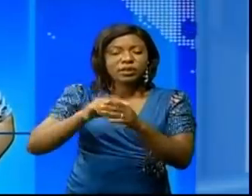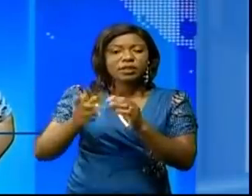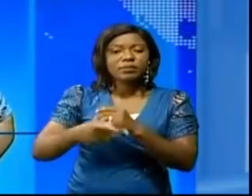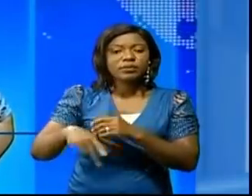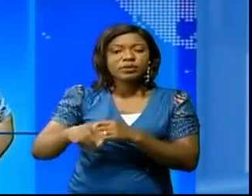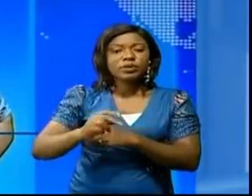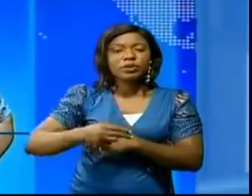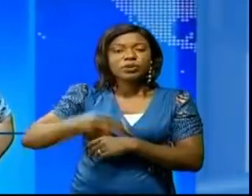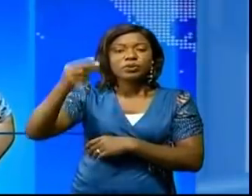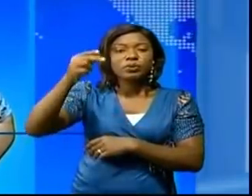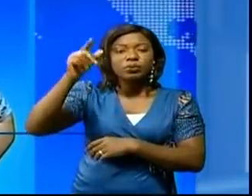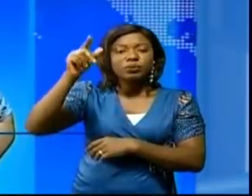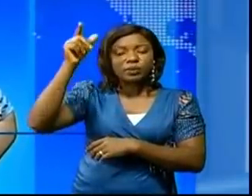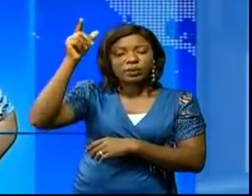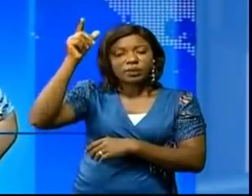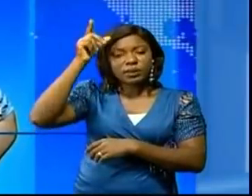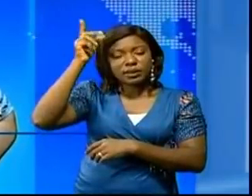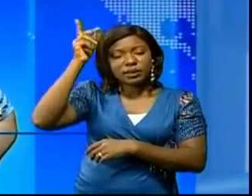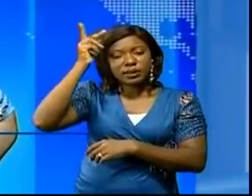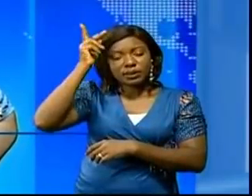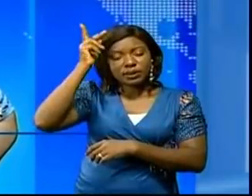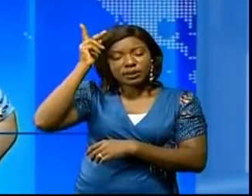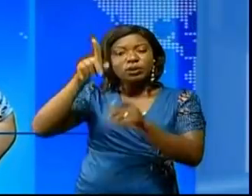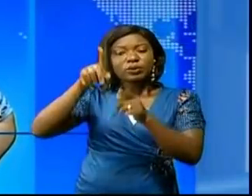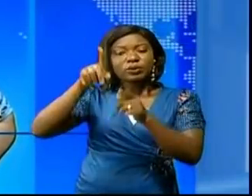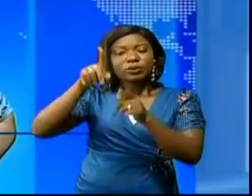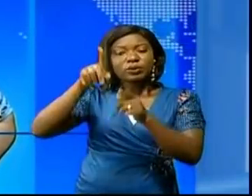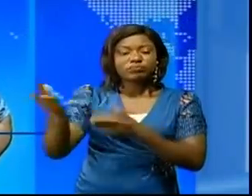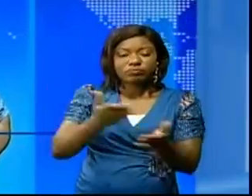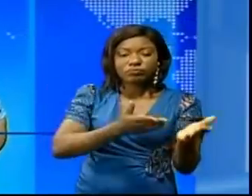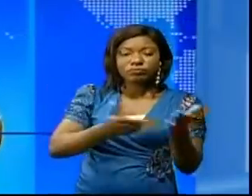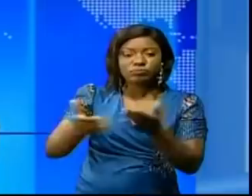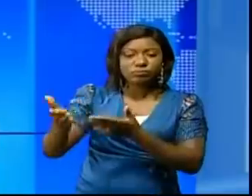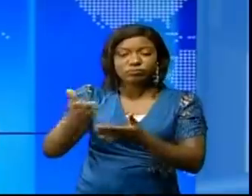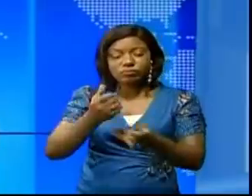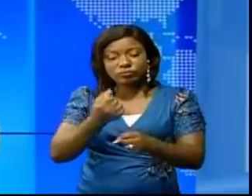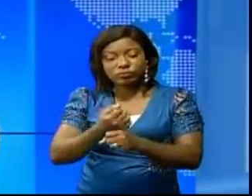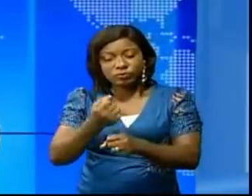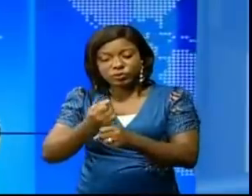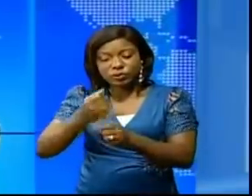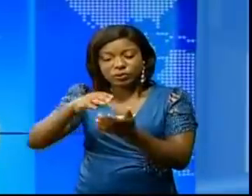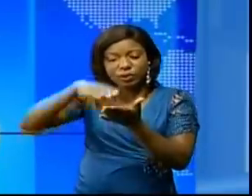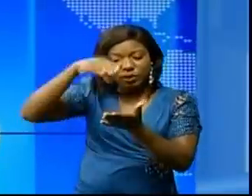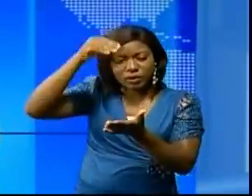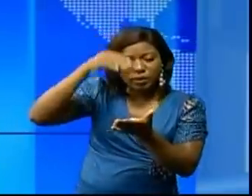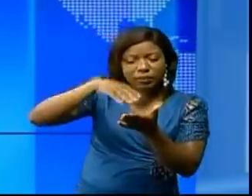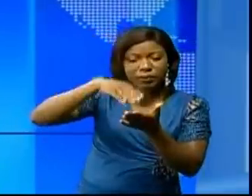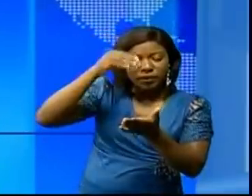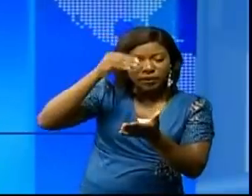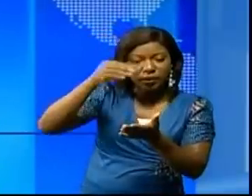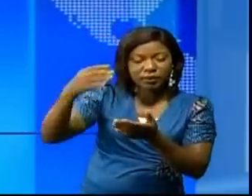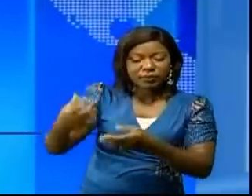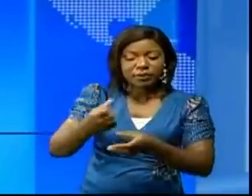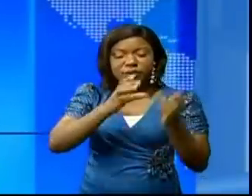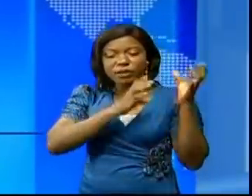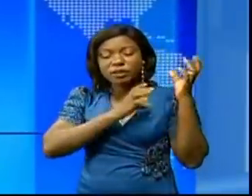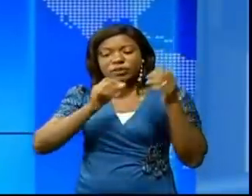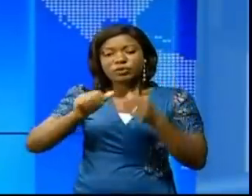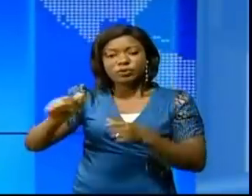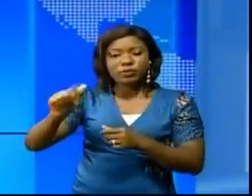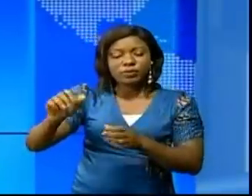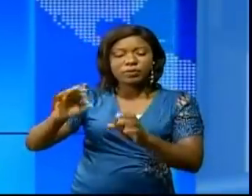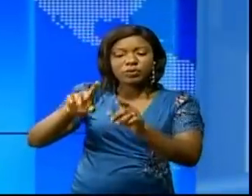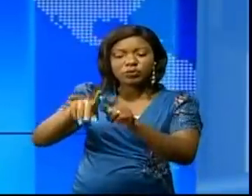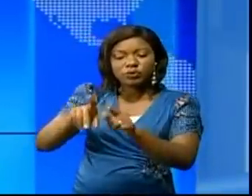la femme a été sensibilisée sur l'entrepreneuriat pour la prendre à la prise en charge de la